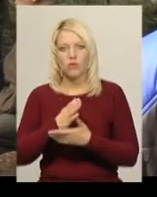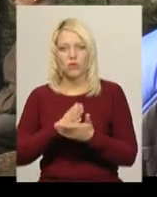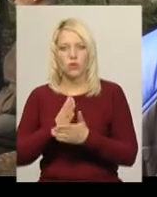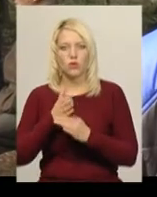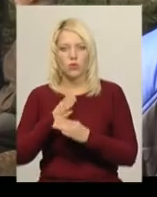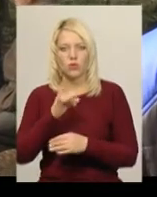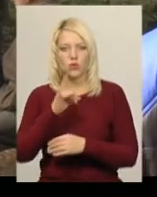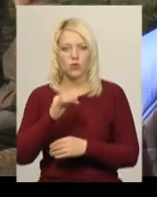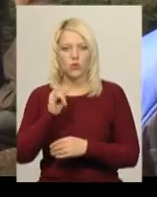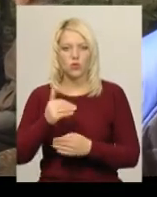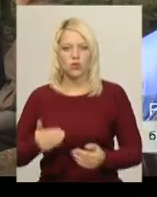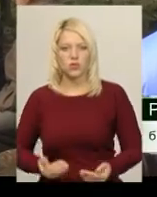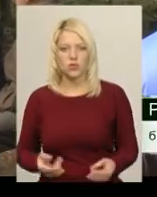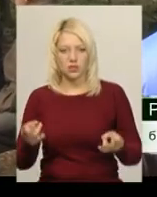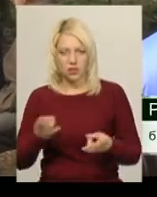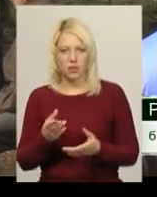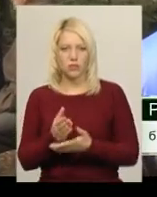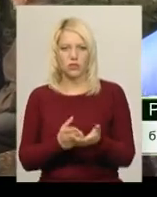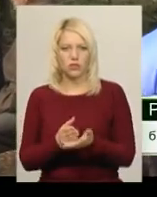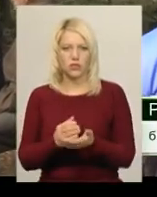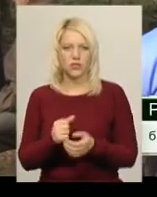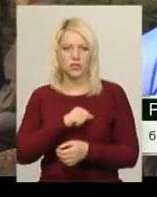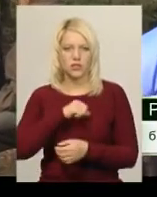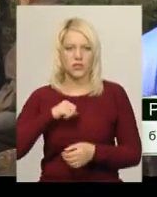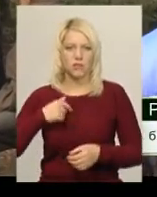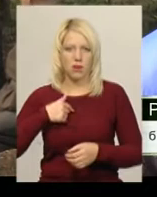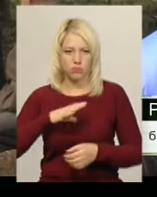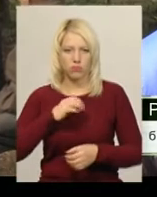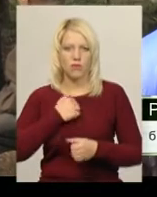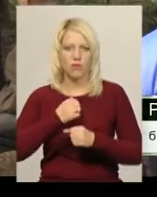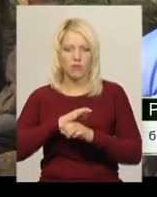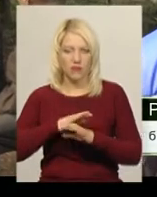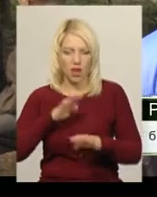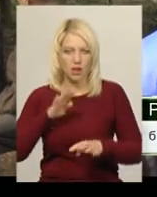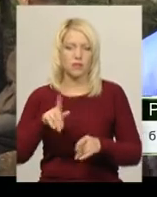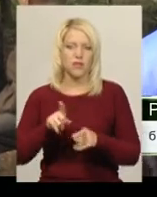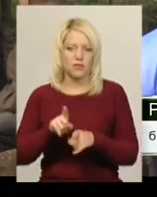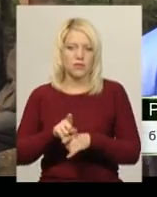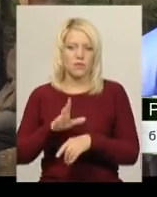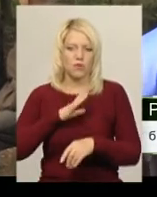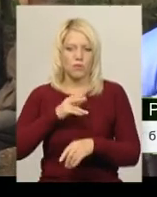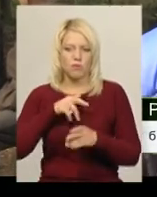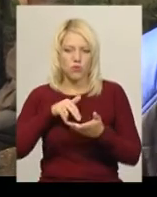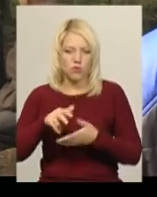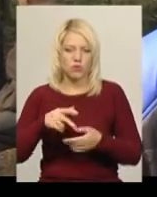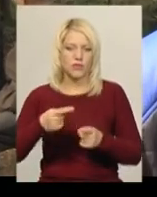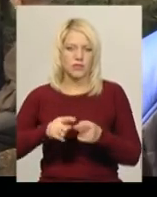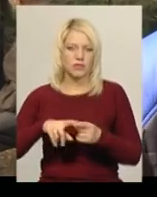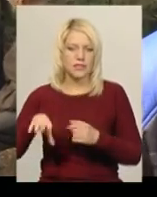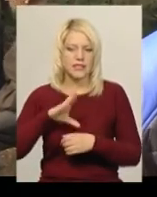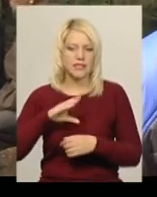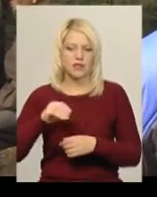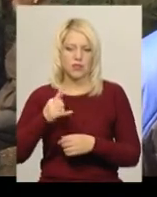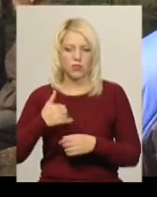у житті. Нужно служити, і сам я теж служив, я знаю, це все пройшов так же само. Хотілося б, щоб син теж